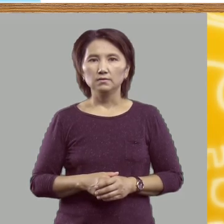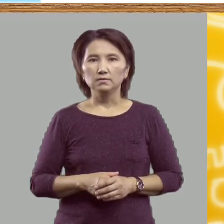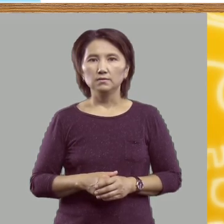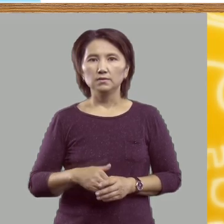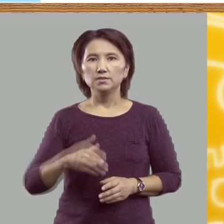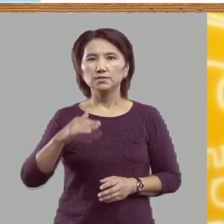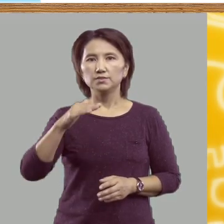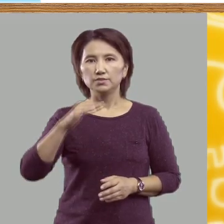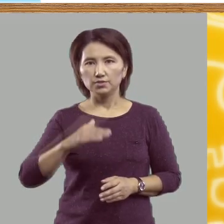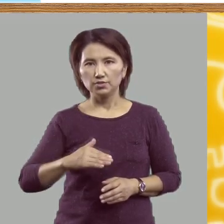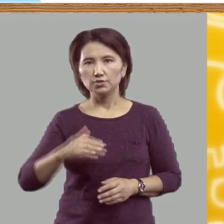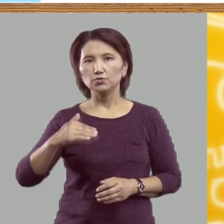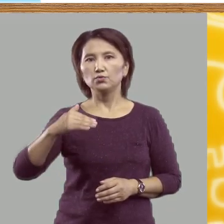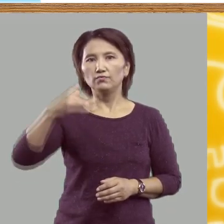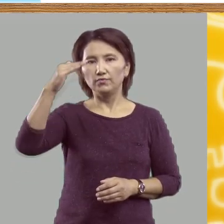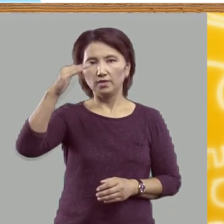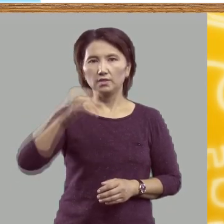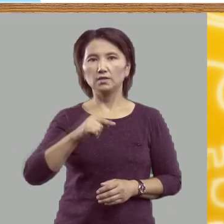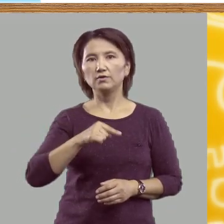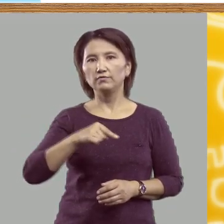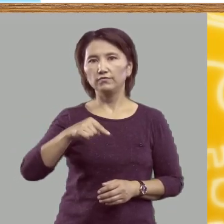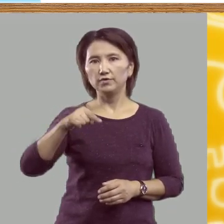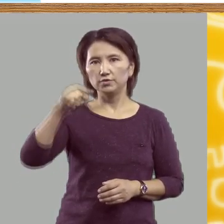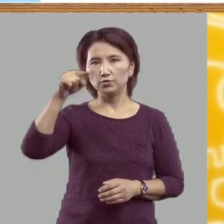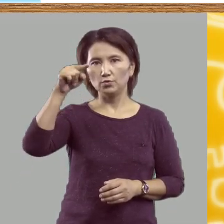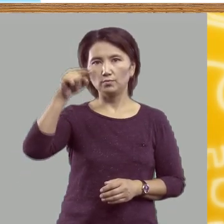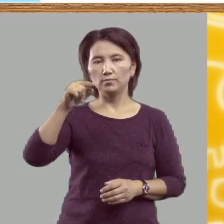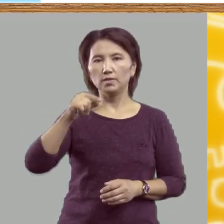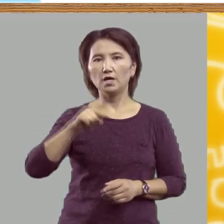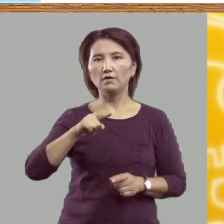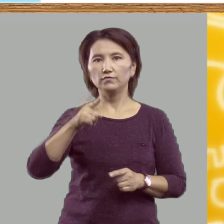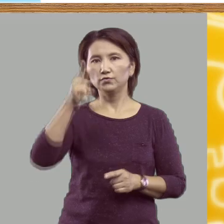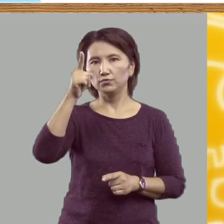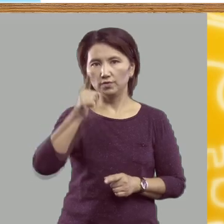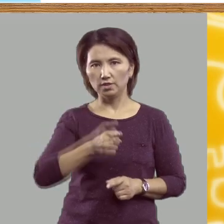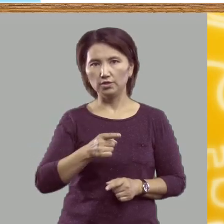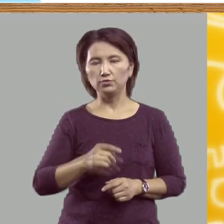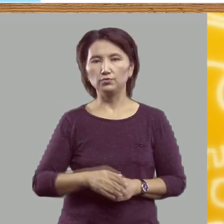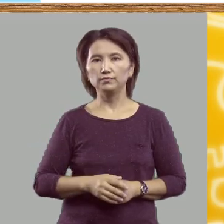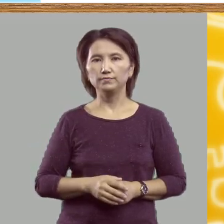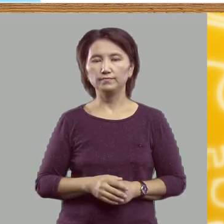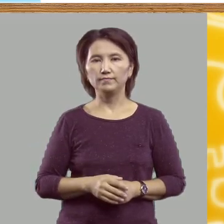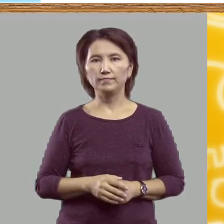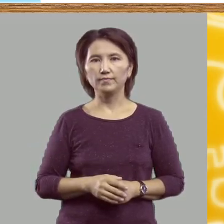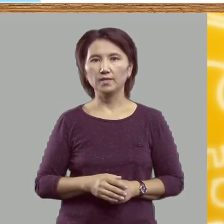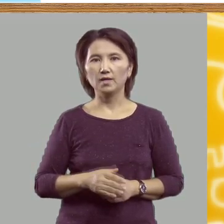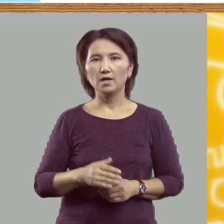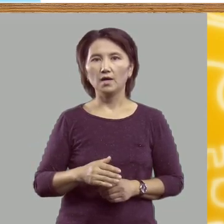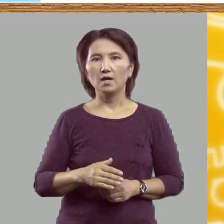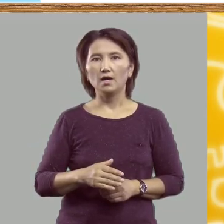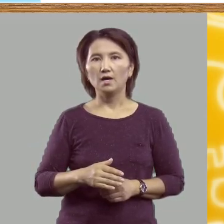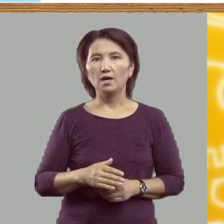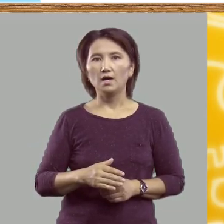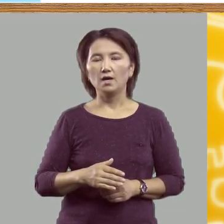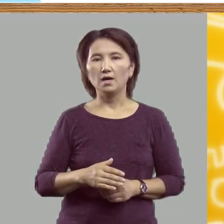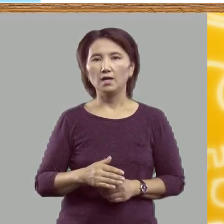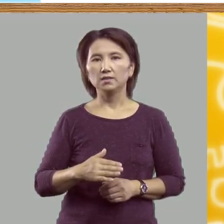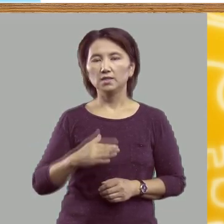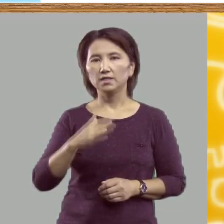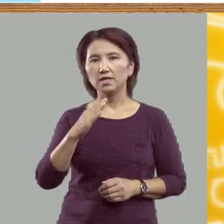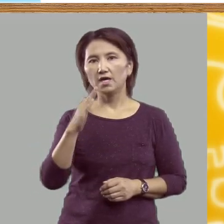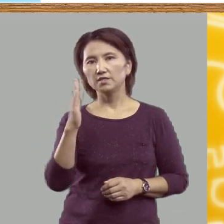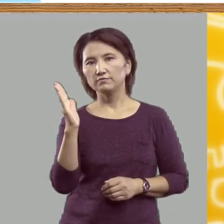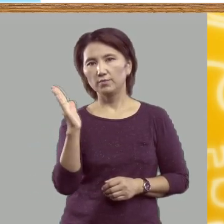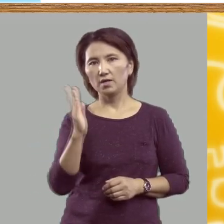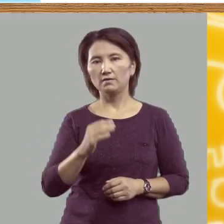Снизу вверх ведём плавную линию, отклоняясь вправо,